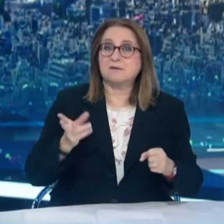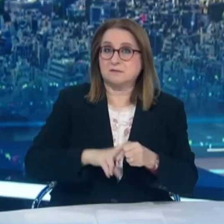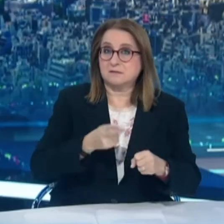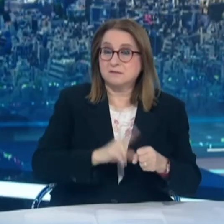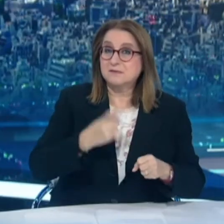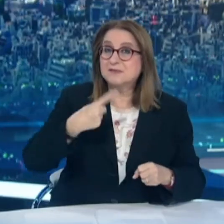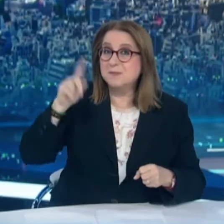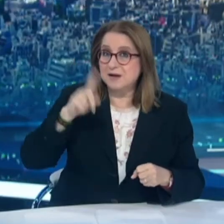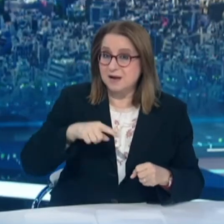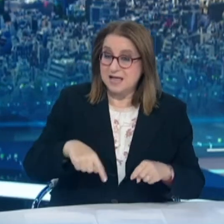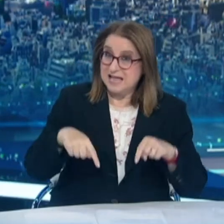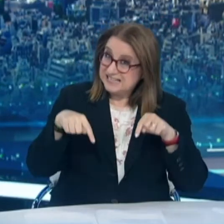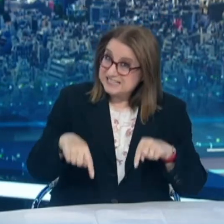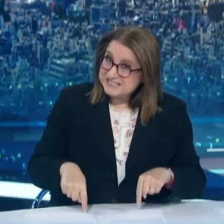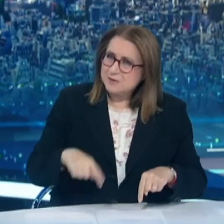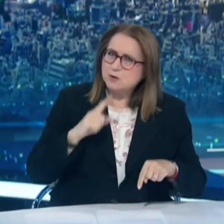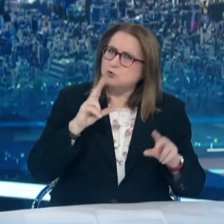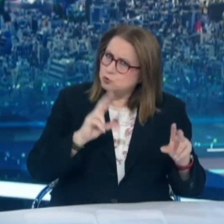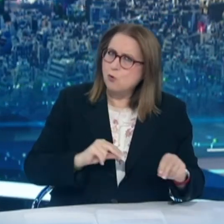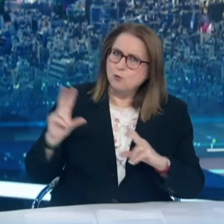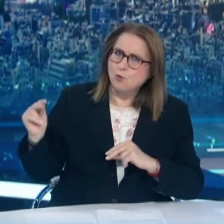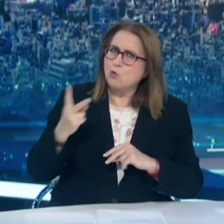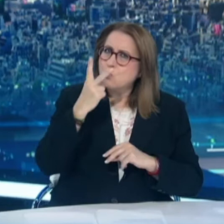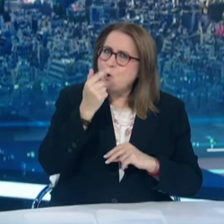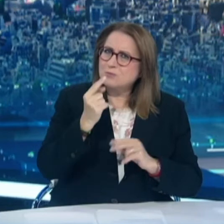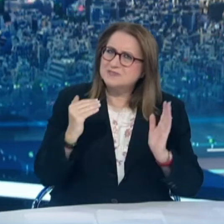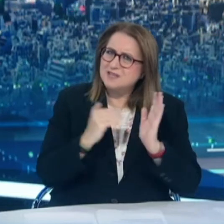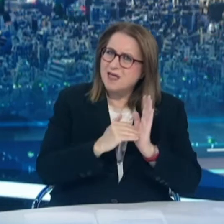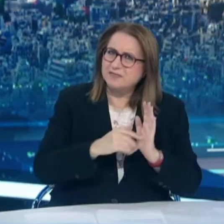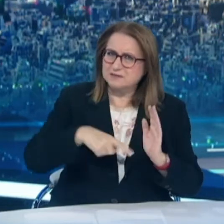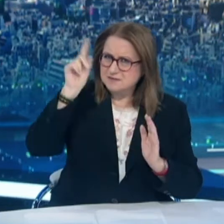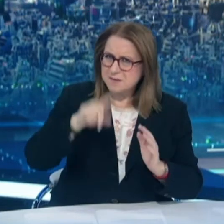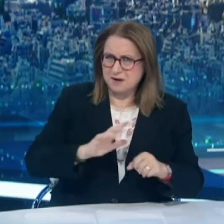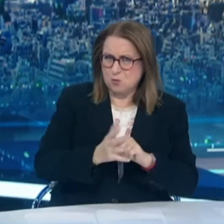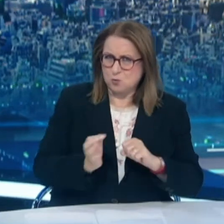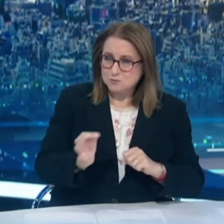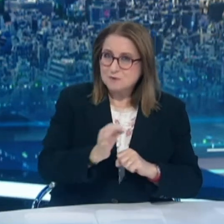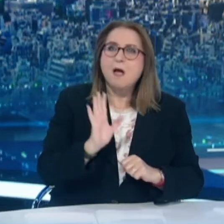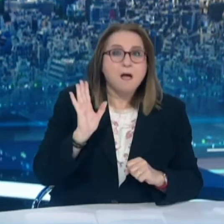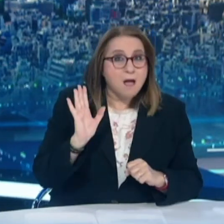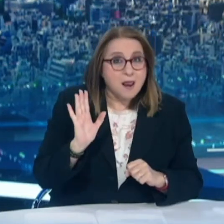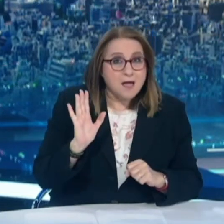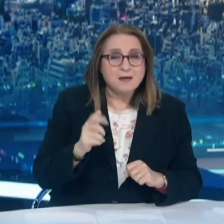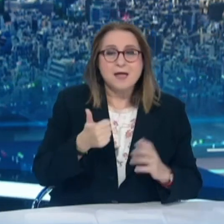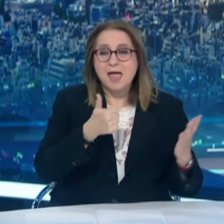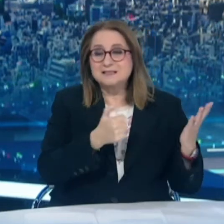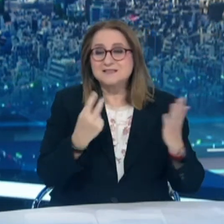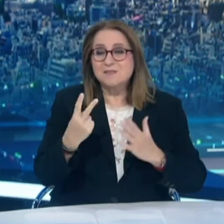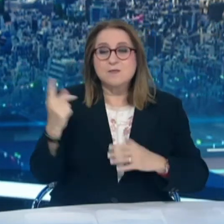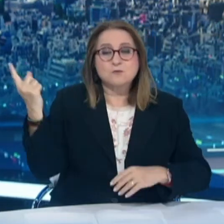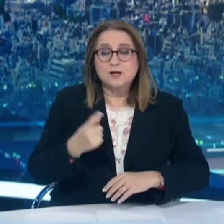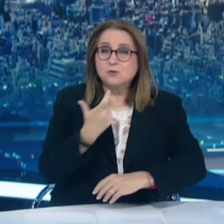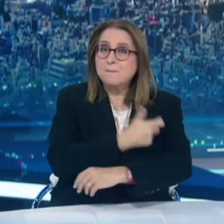Σήμερα λοιπόν, με το 62% περίπου του ενήλικου πληθυσμού να έχει λάβει τουλάχιστον μια δόση εμβολίου, με παρόμοιο επιδημιολογικός